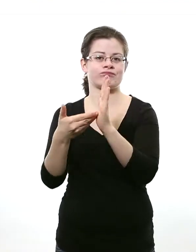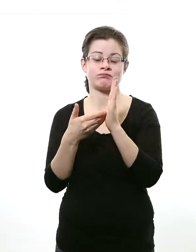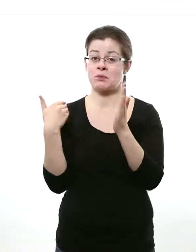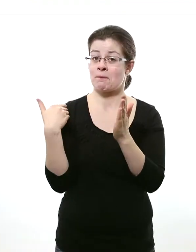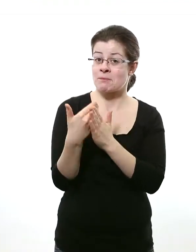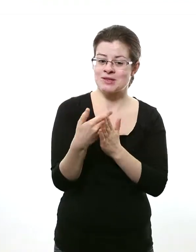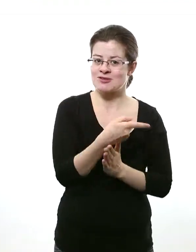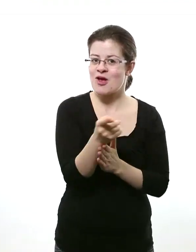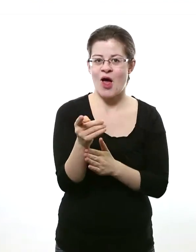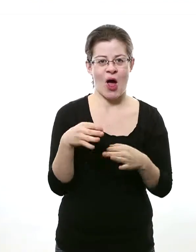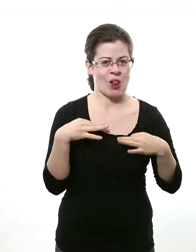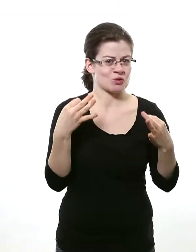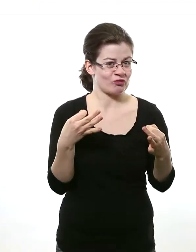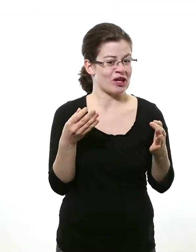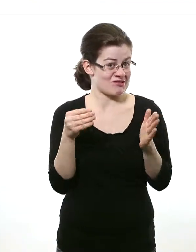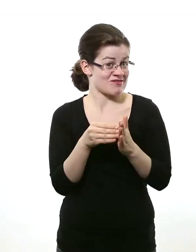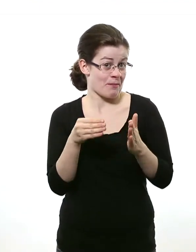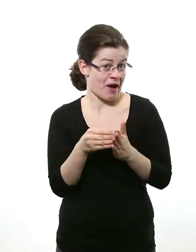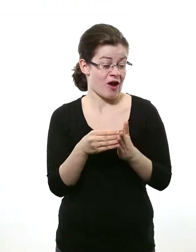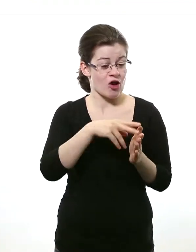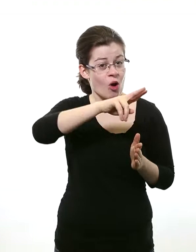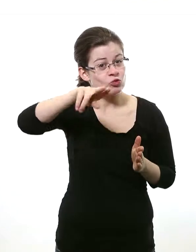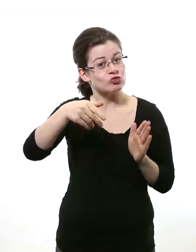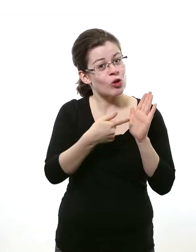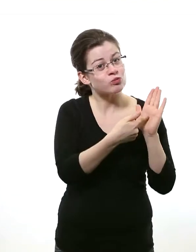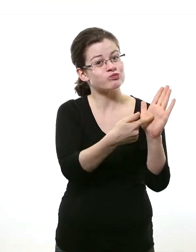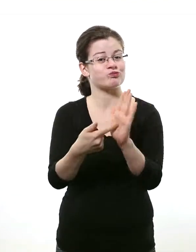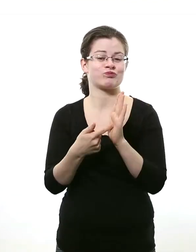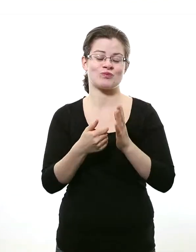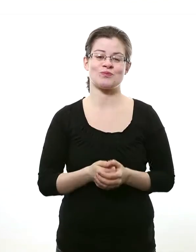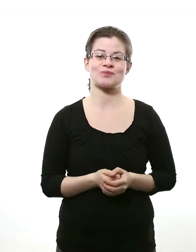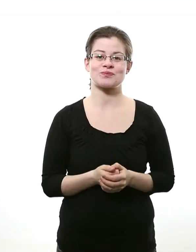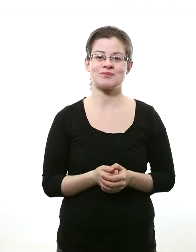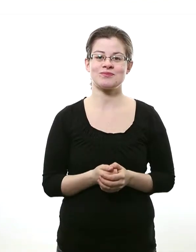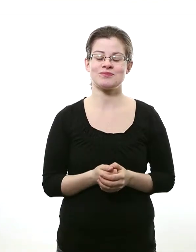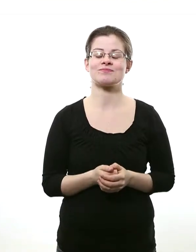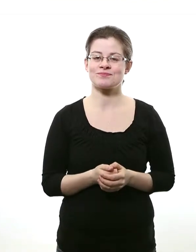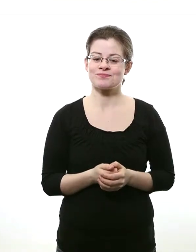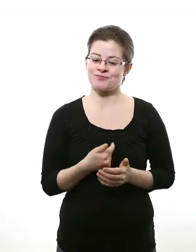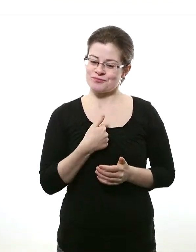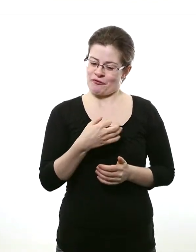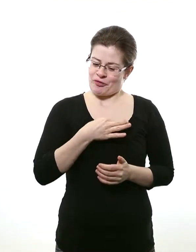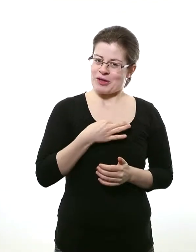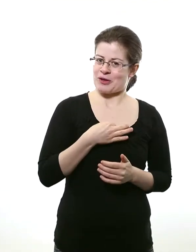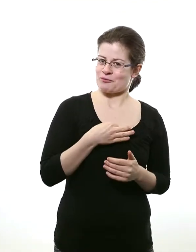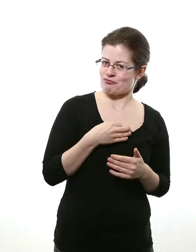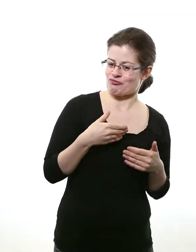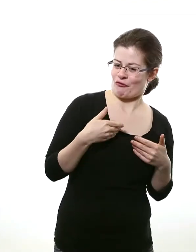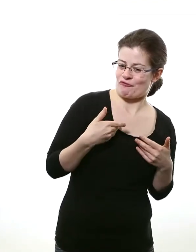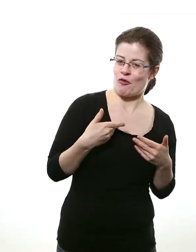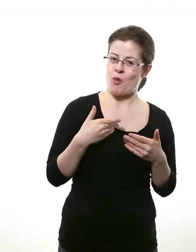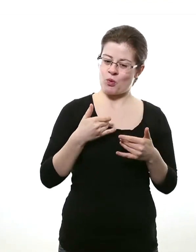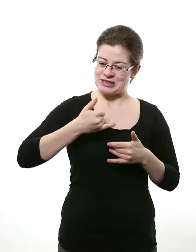bisher bereut, hier gemeinsam sich entsprechend auch auszustellen. Und deswegen macht es auch Spaß, von Jahr zu Jahr